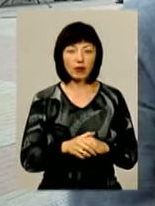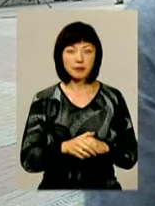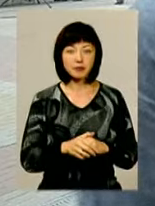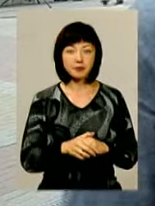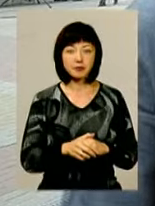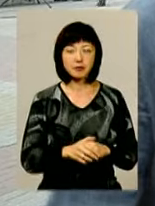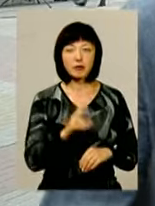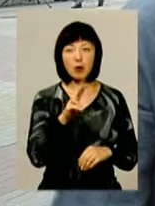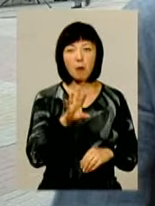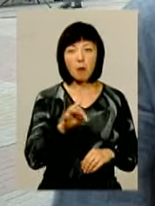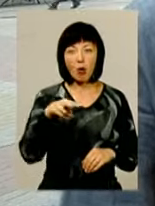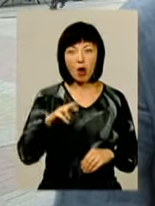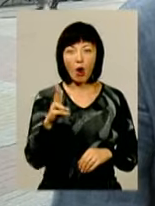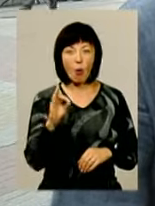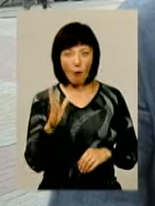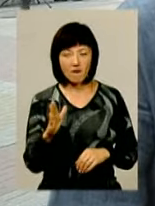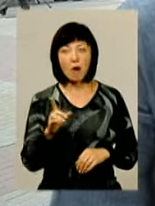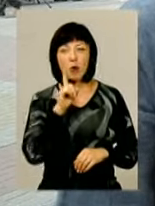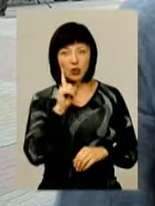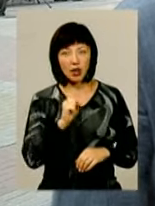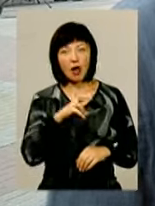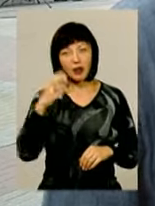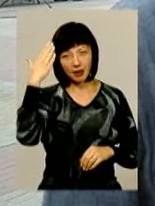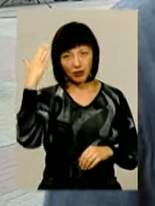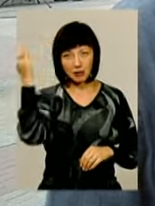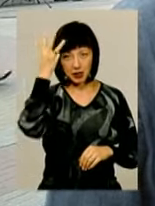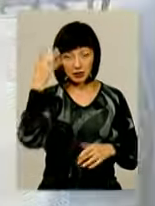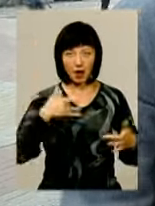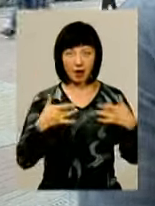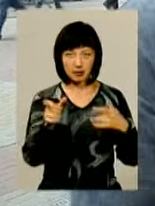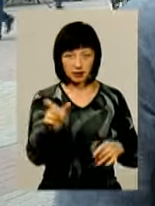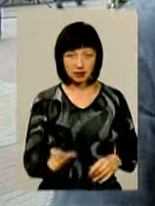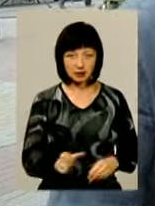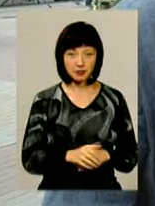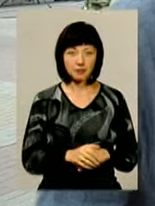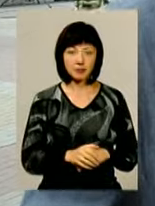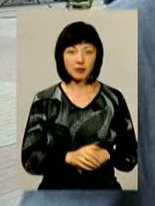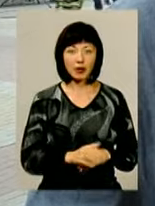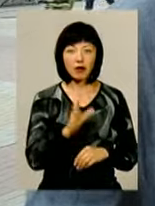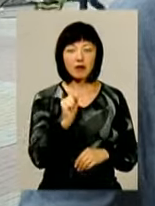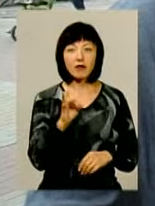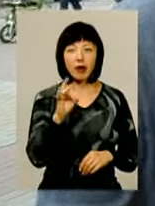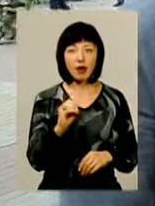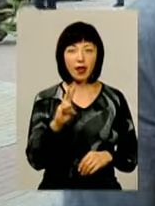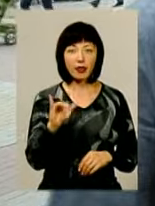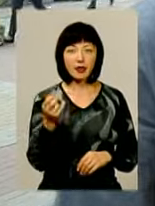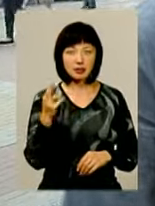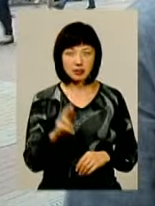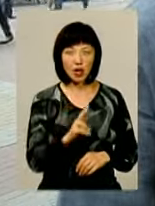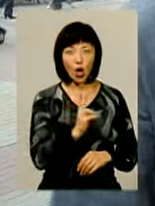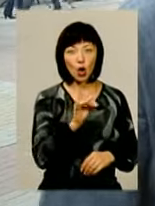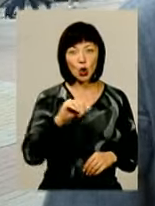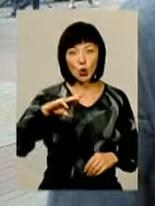Назарій Поляков – теж молодий, але талановитий хмельницький артист. Антон Варениць, скрипаль наш хмельницький. Марина